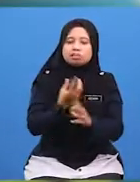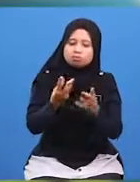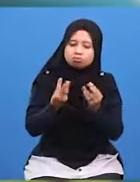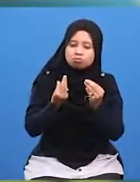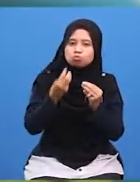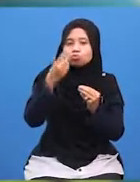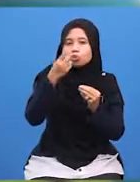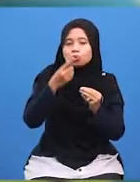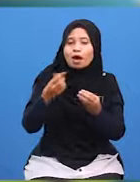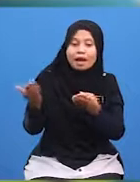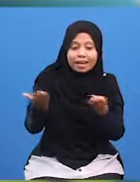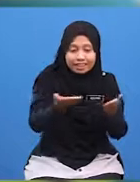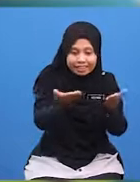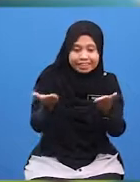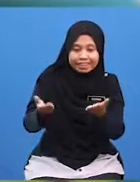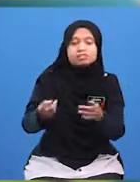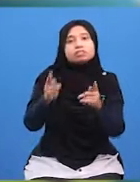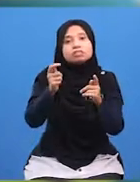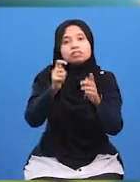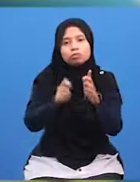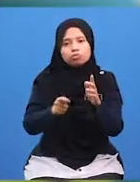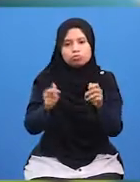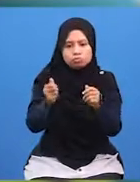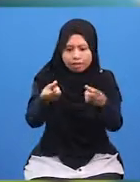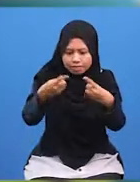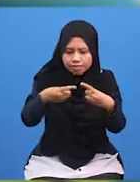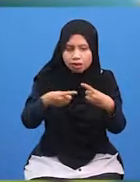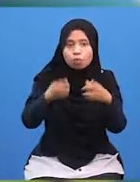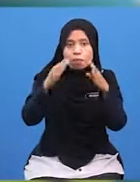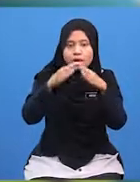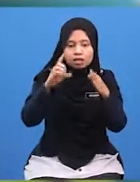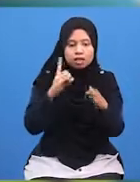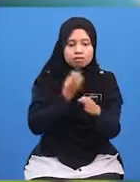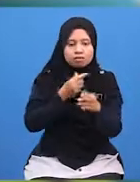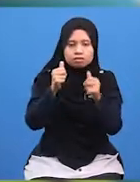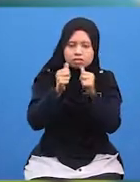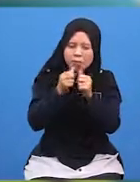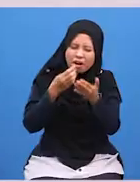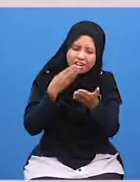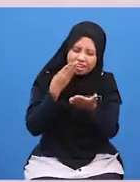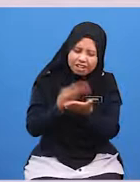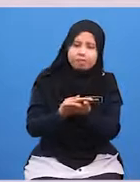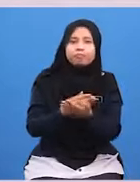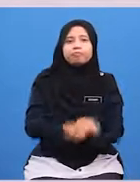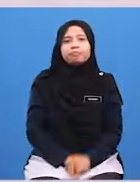untuk melayan tetamu Yang hadir ke rumah kita Dengan layanan yang baik